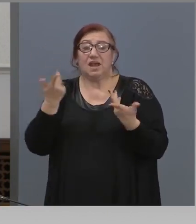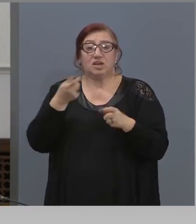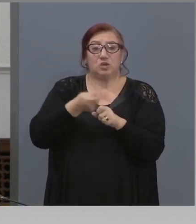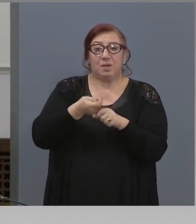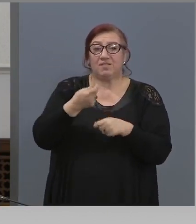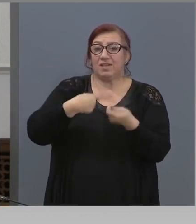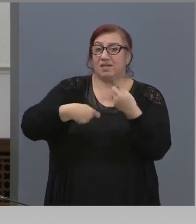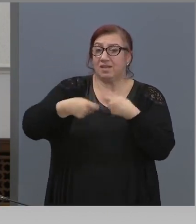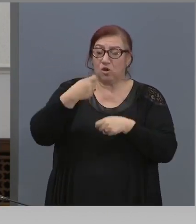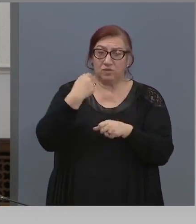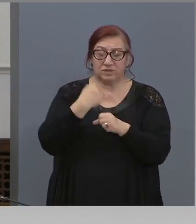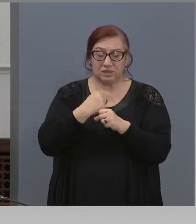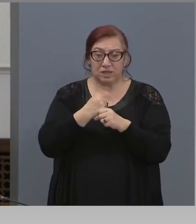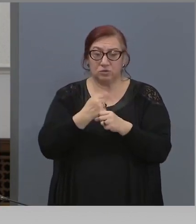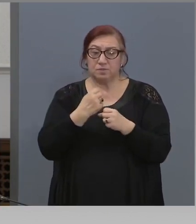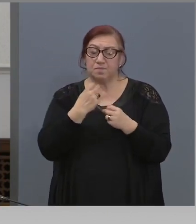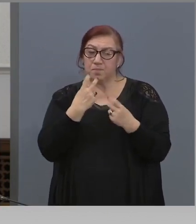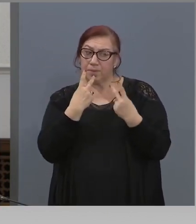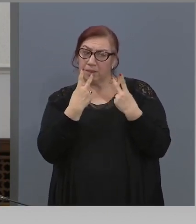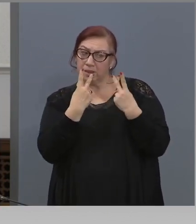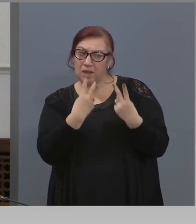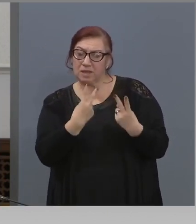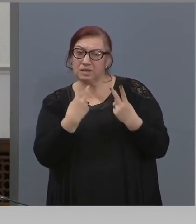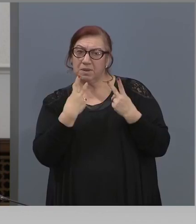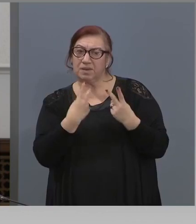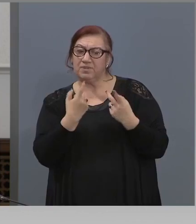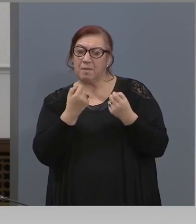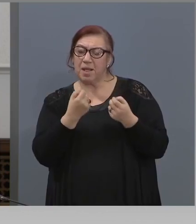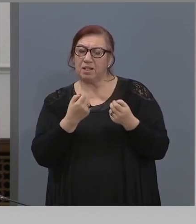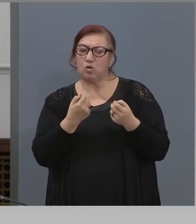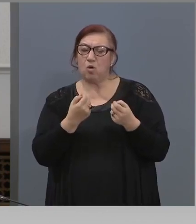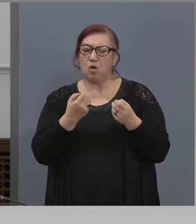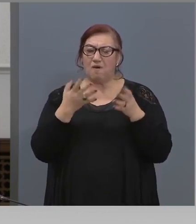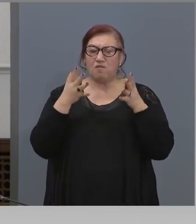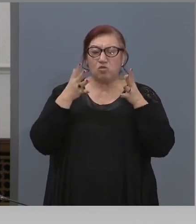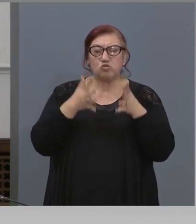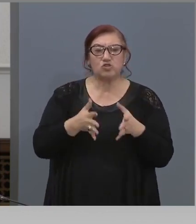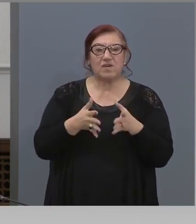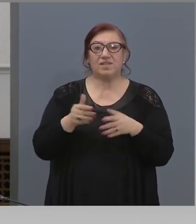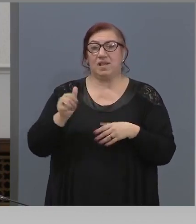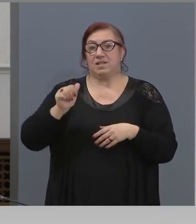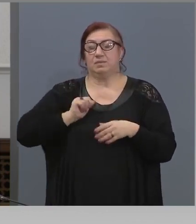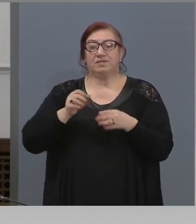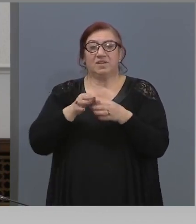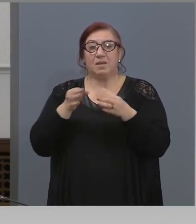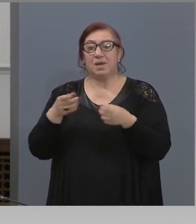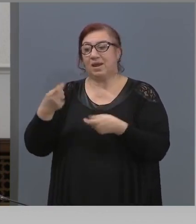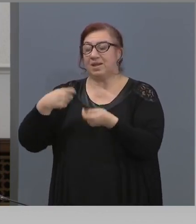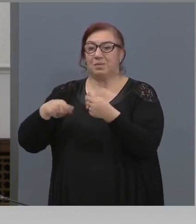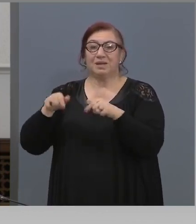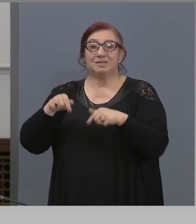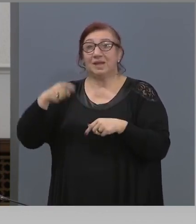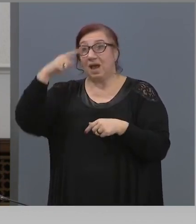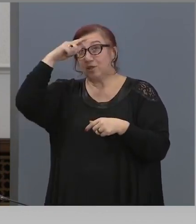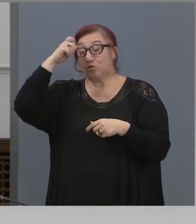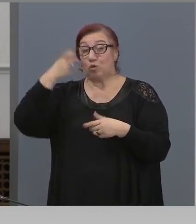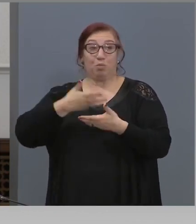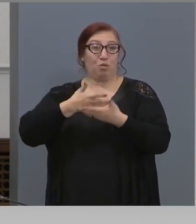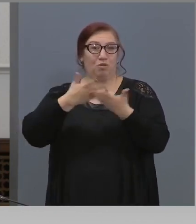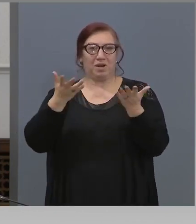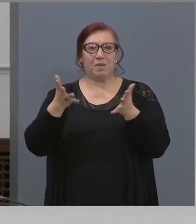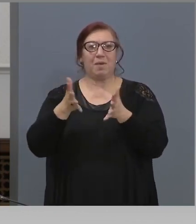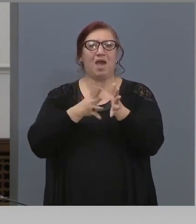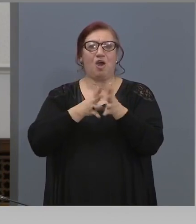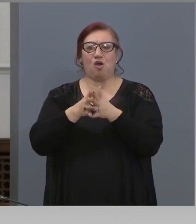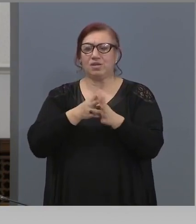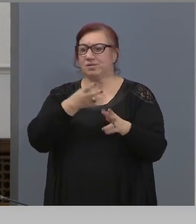Забелязваме, влушаване така на поспазване на мерките на пазарите се соглят и топлото време, хората излезнаха да пазаруват,